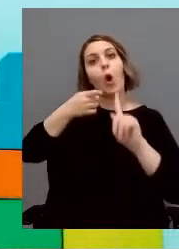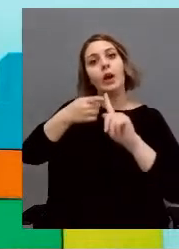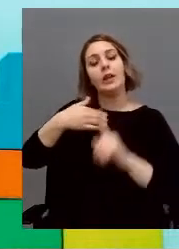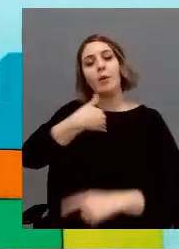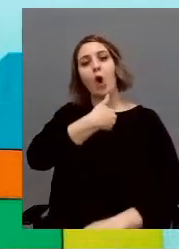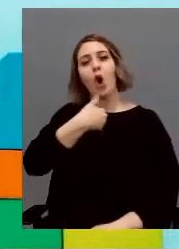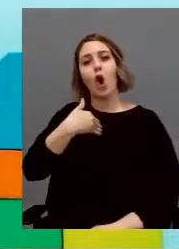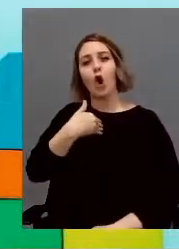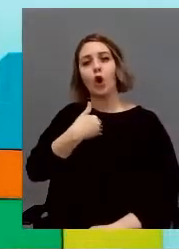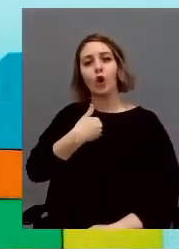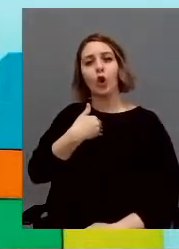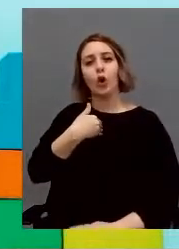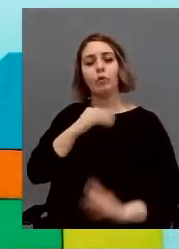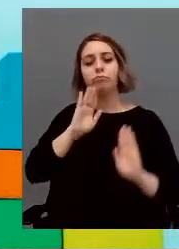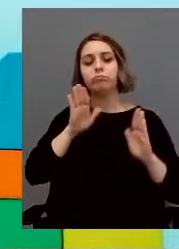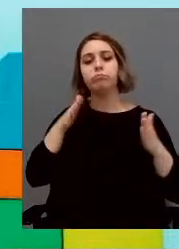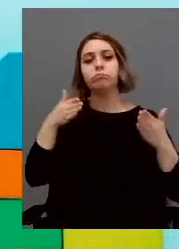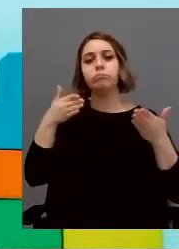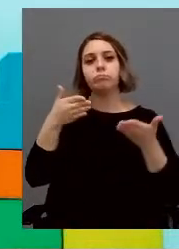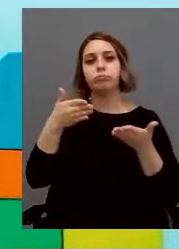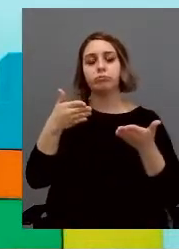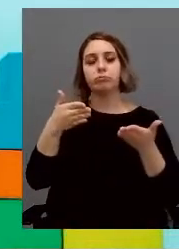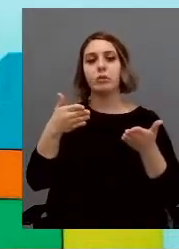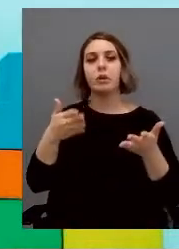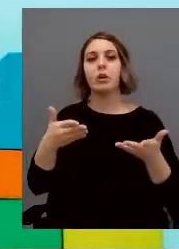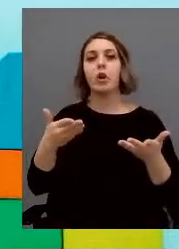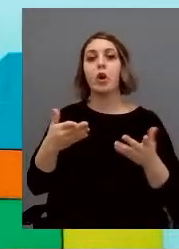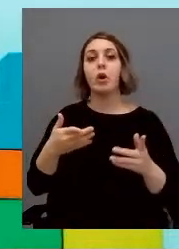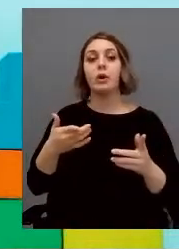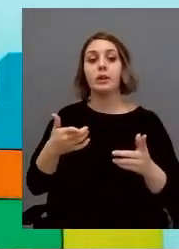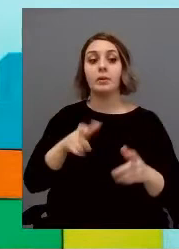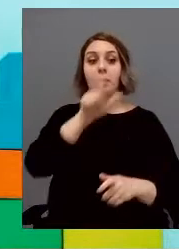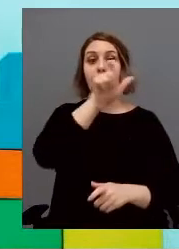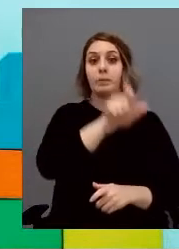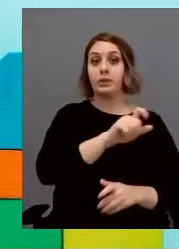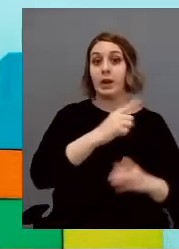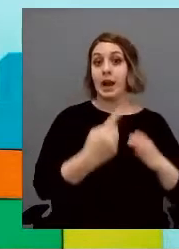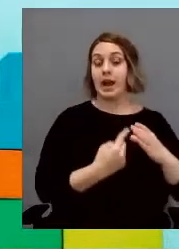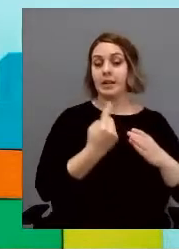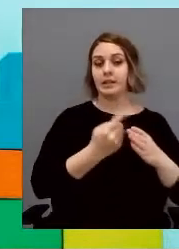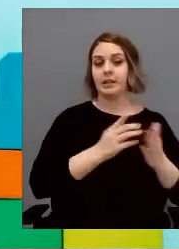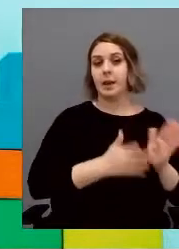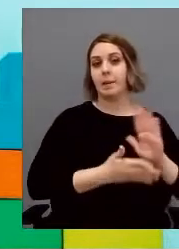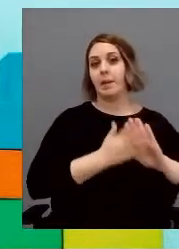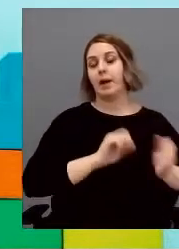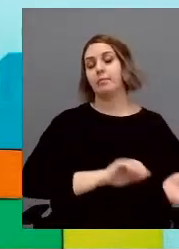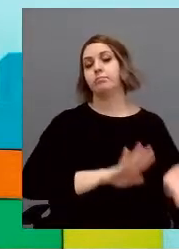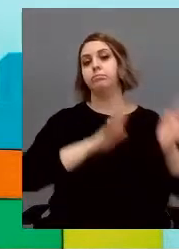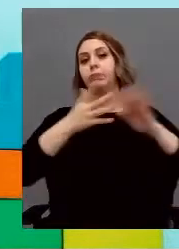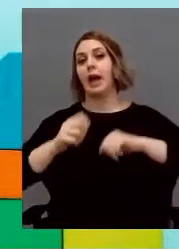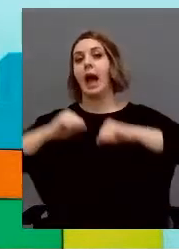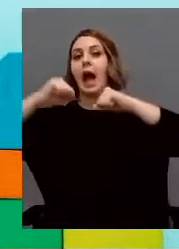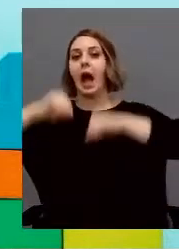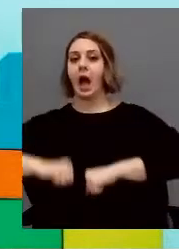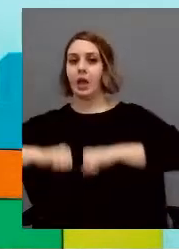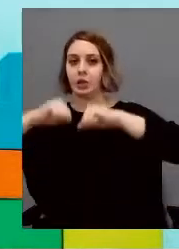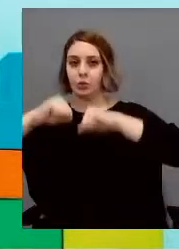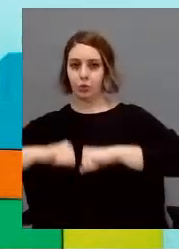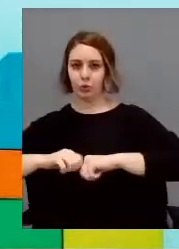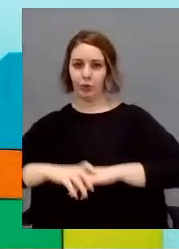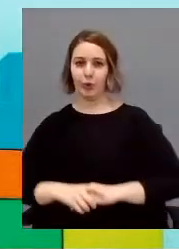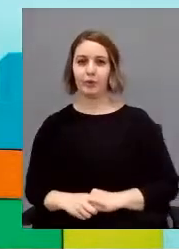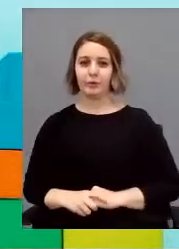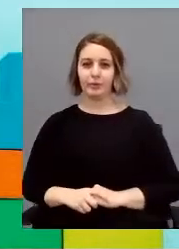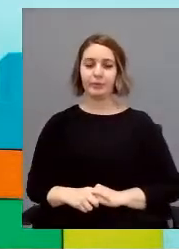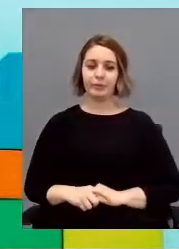un rol central para convertirsi in adulto i ragazzi si riconoscono il